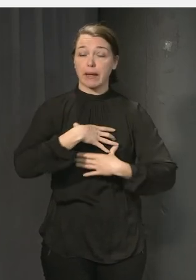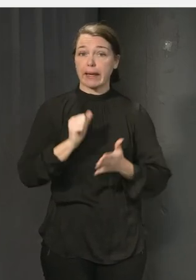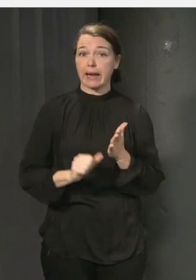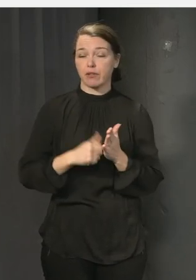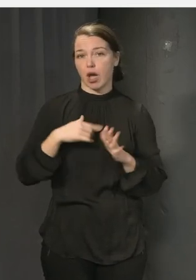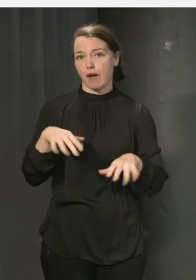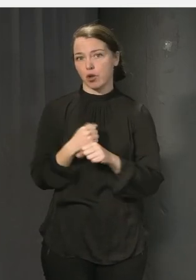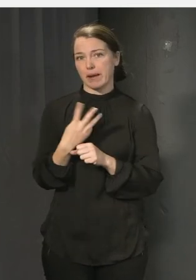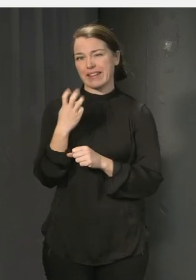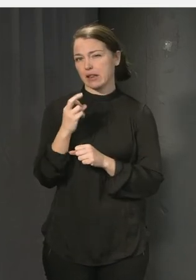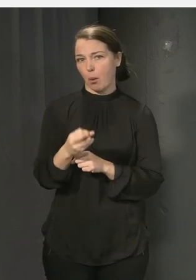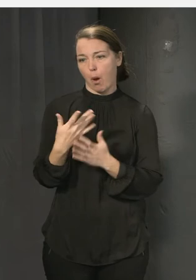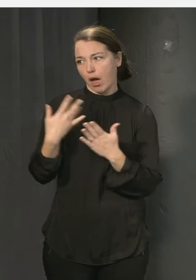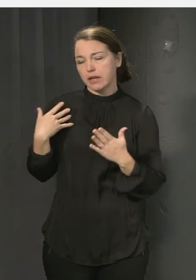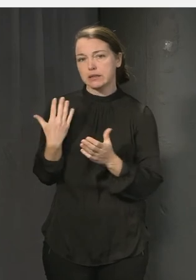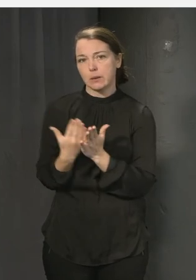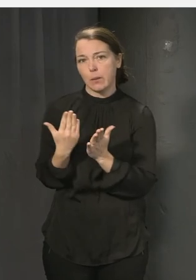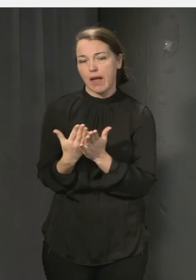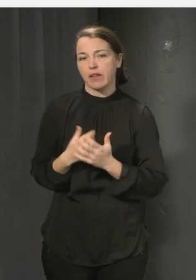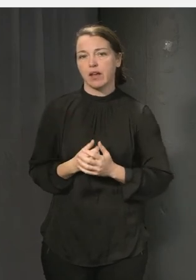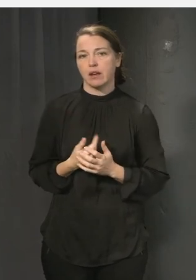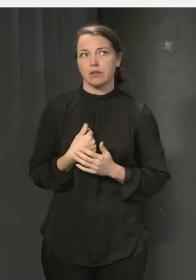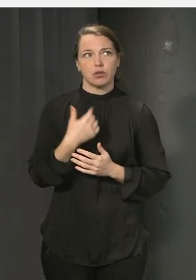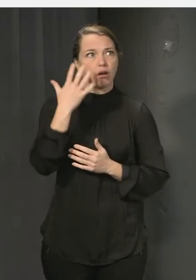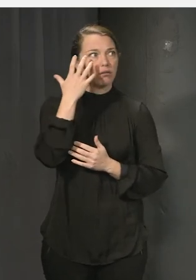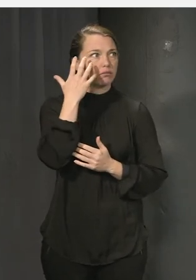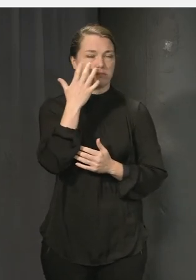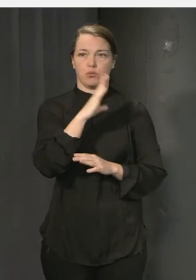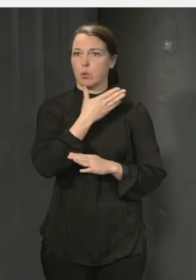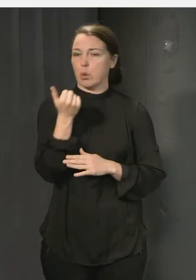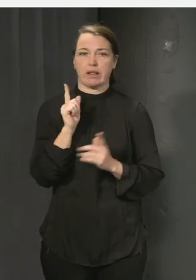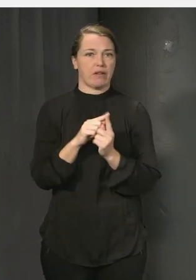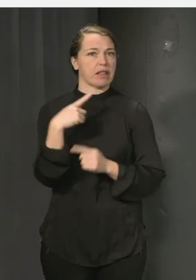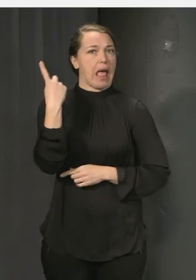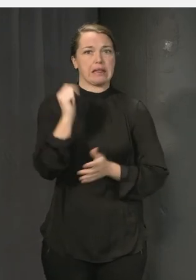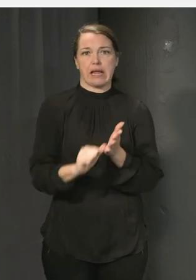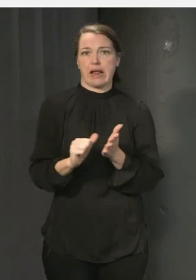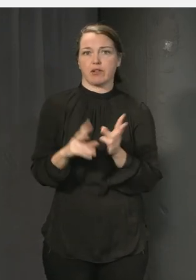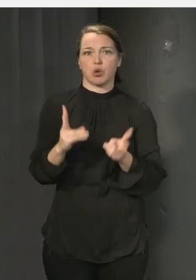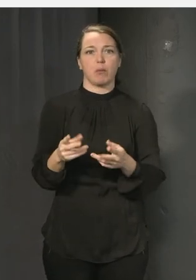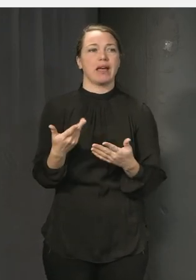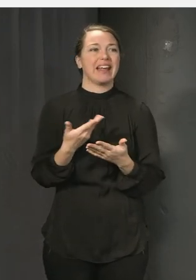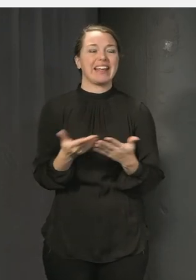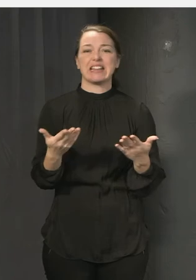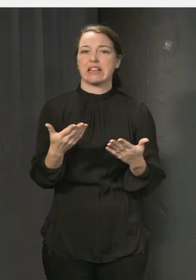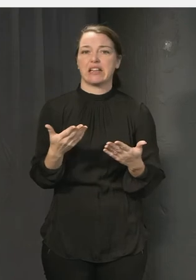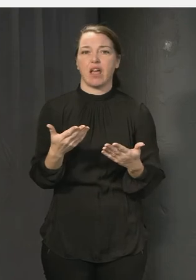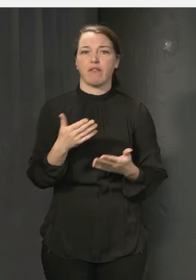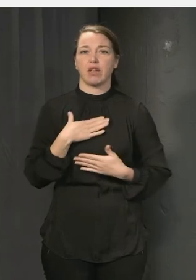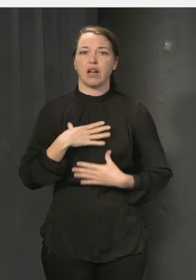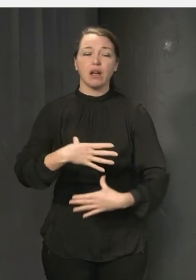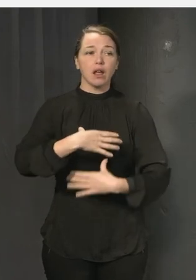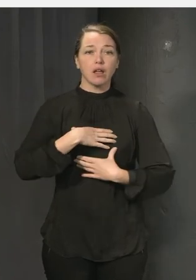jobbat över 30 år i skolan och jag kan faktiskt inte påminna mig att jag en enda gång har träffat på en elev som inte vill vara en bra elev